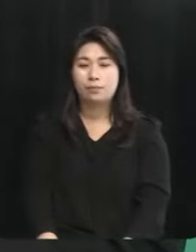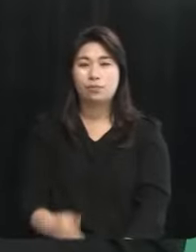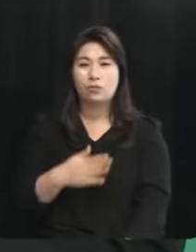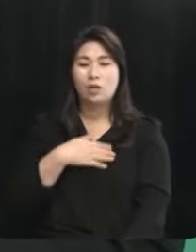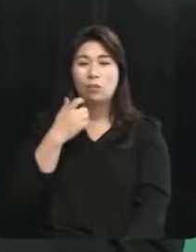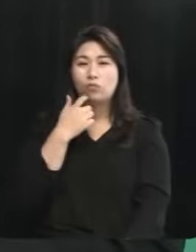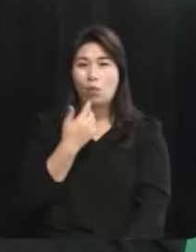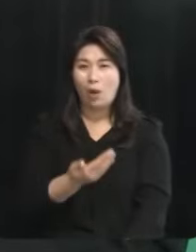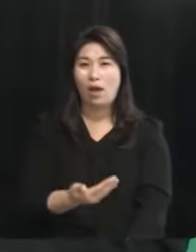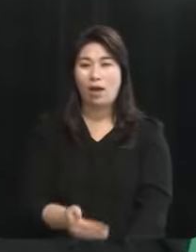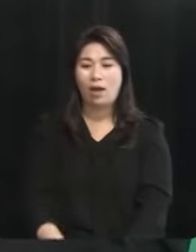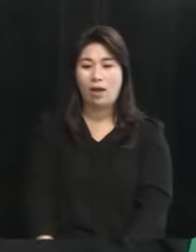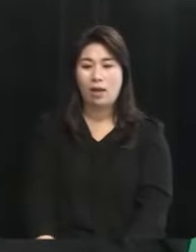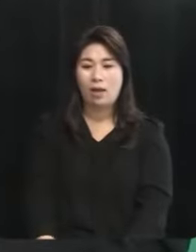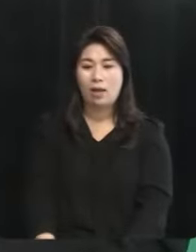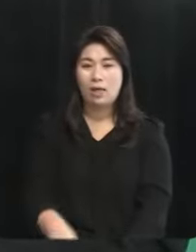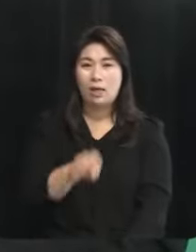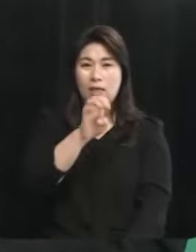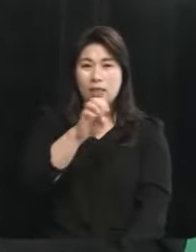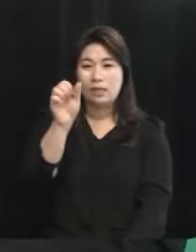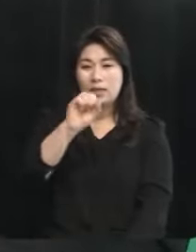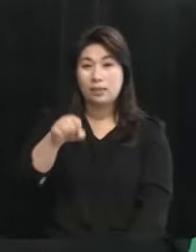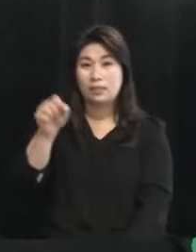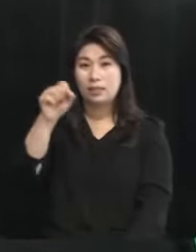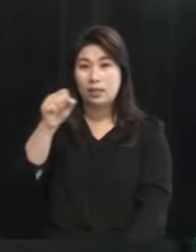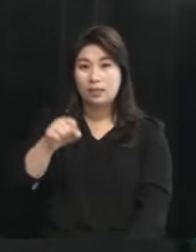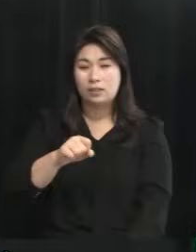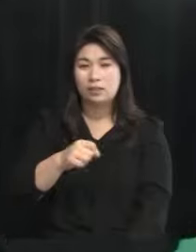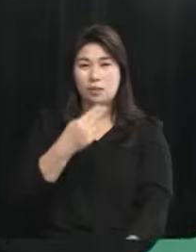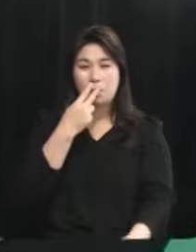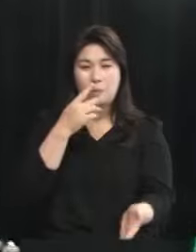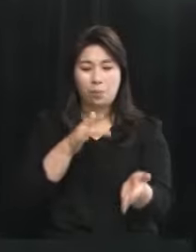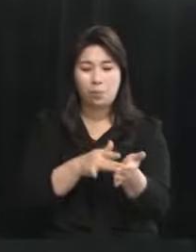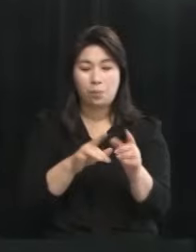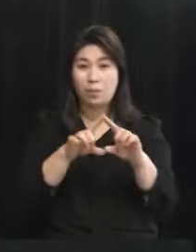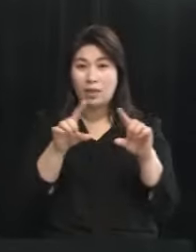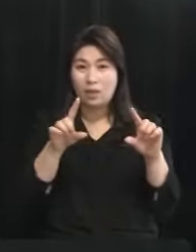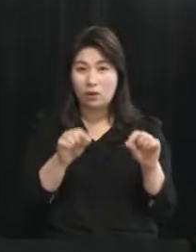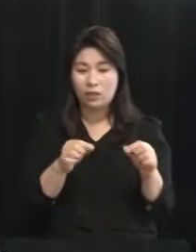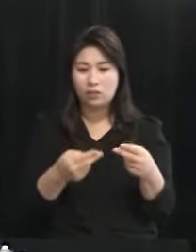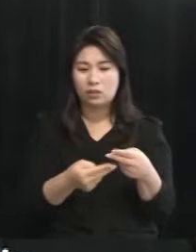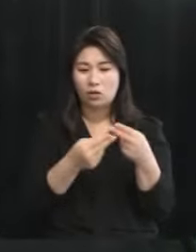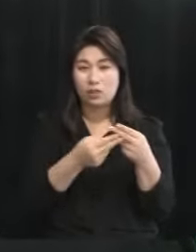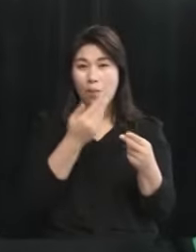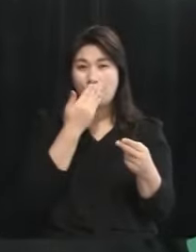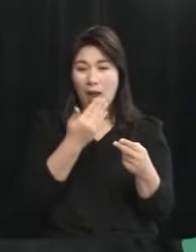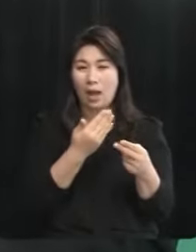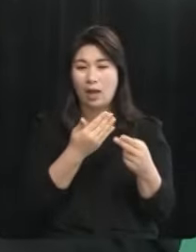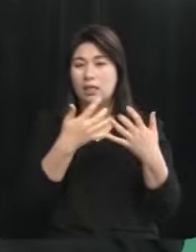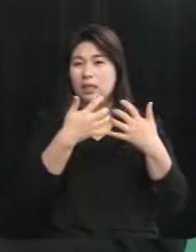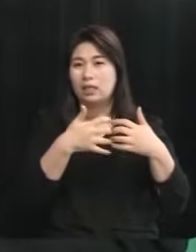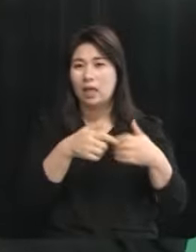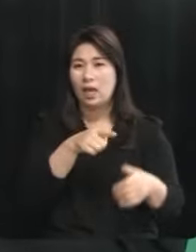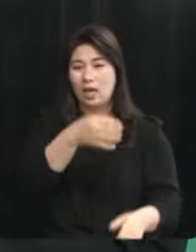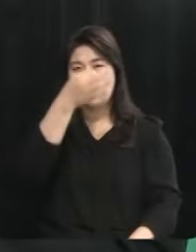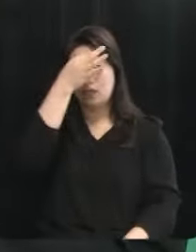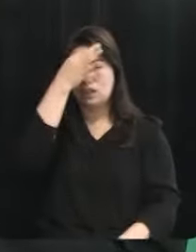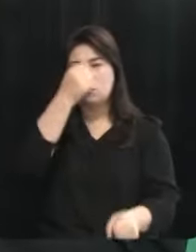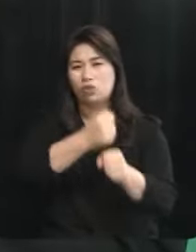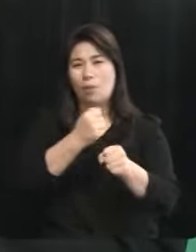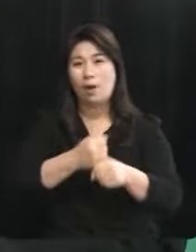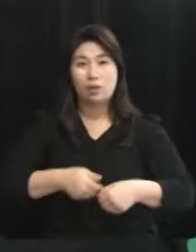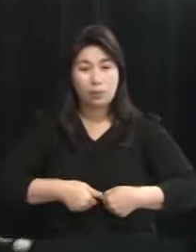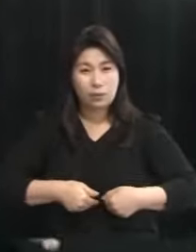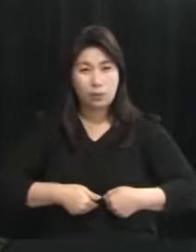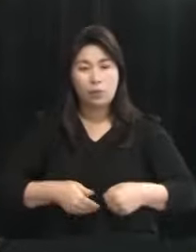여쭤본 겁니다 ESS라고 하는 배터리 그 에너지를 저장할 수 있는 그 장치의 기술 개발이 필요합니다